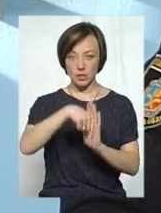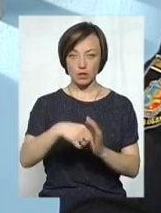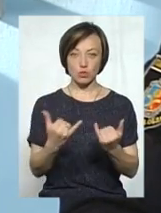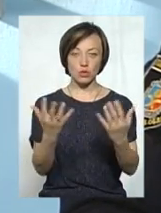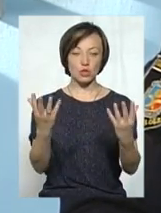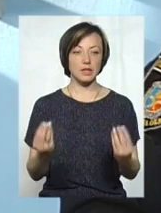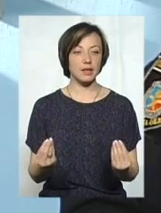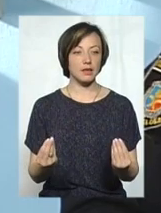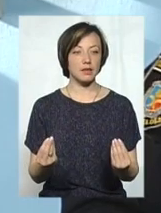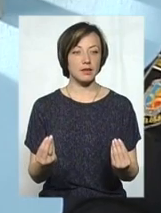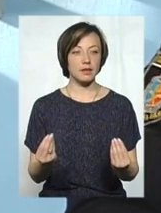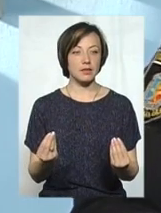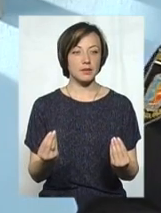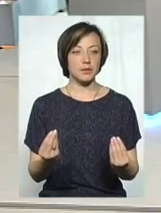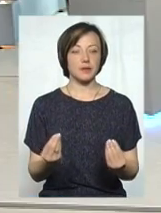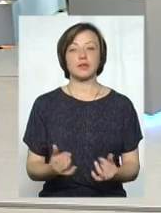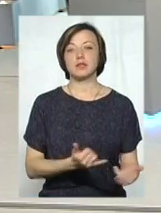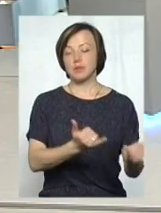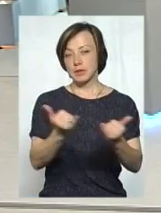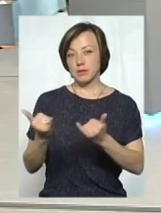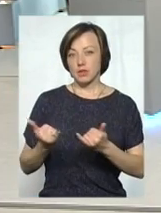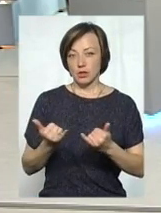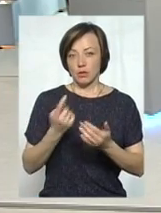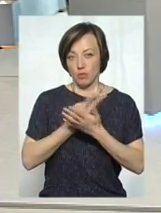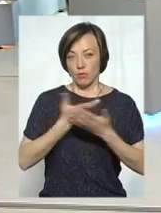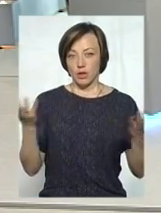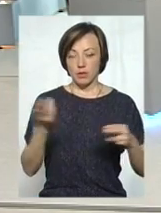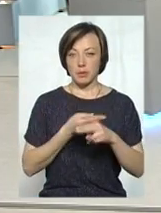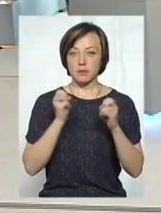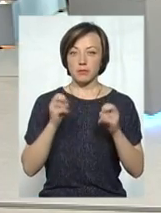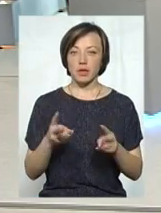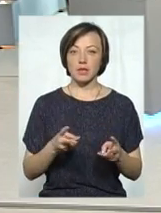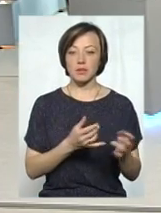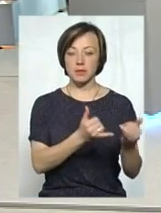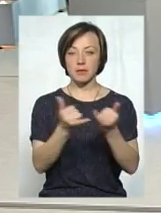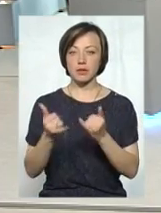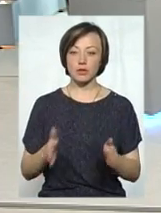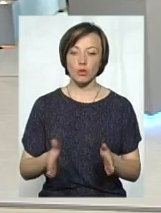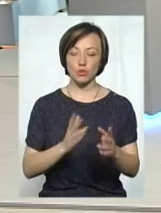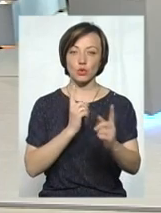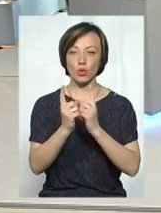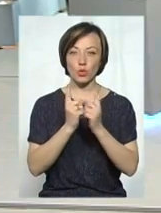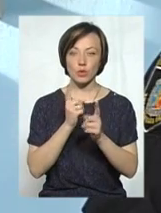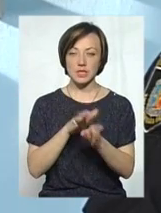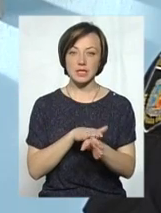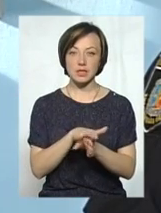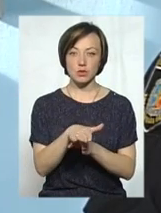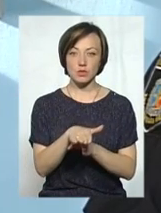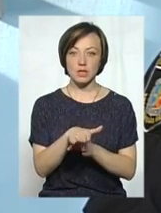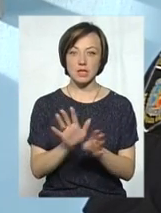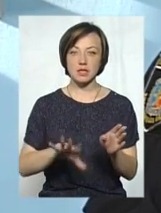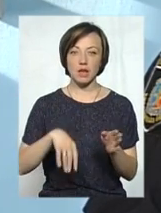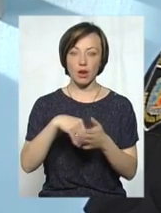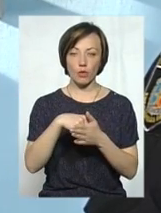сьогоднішній день, які забезпечують публічну безпеку і забезпечення безпеки дорожнього руху, здійснюється за